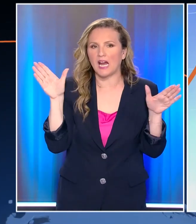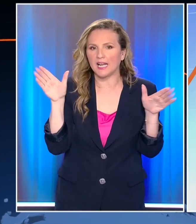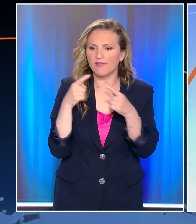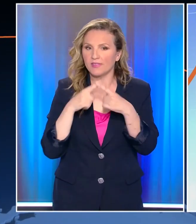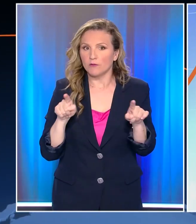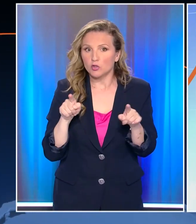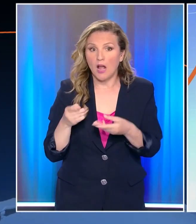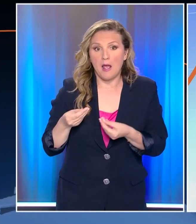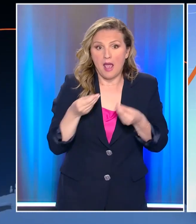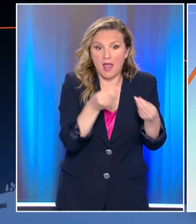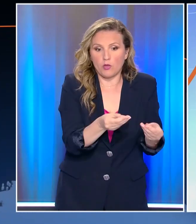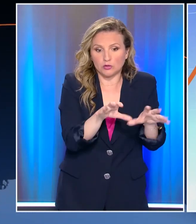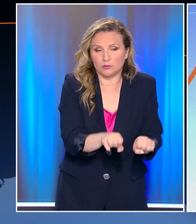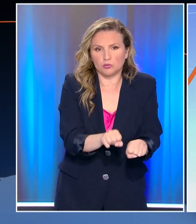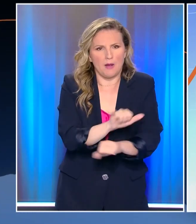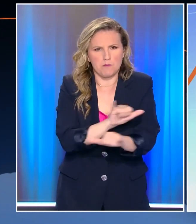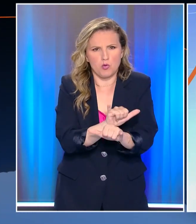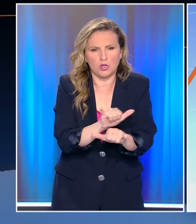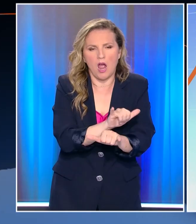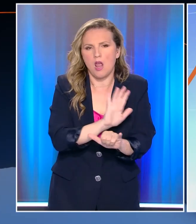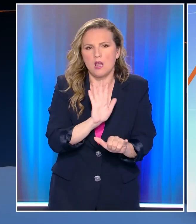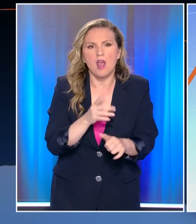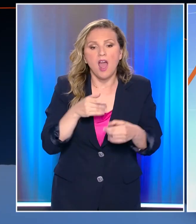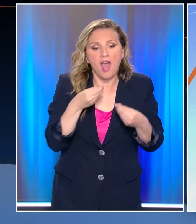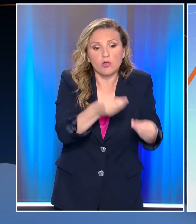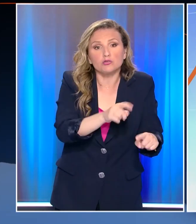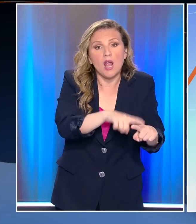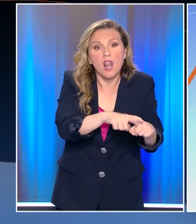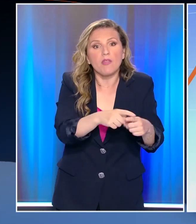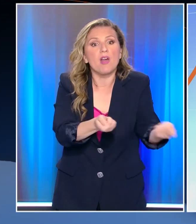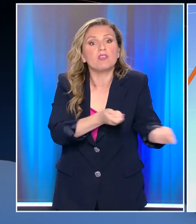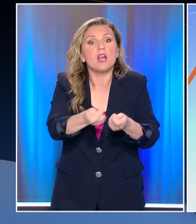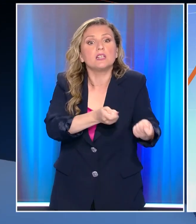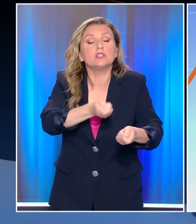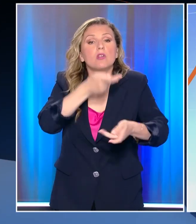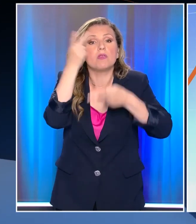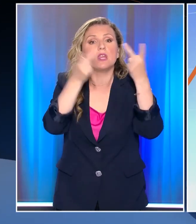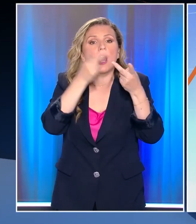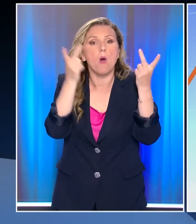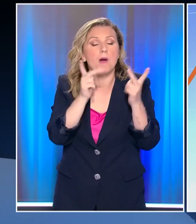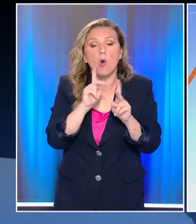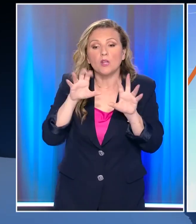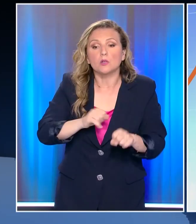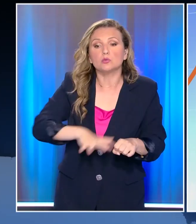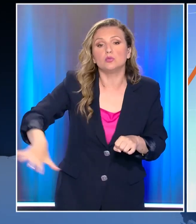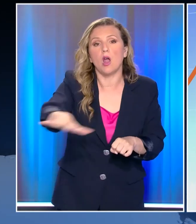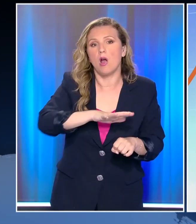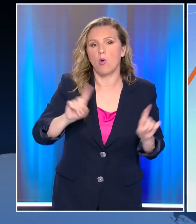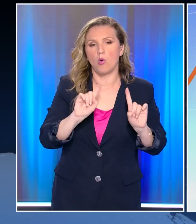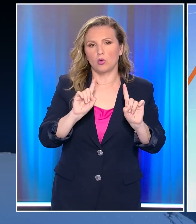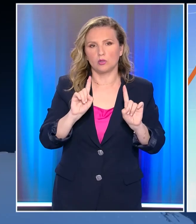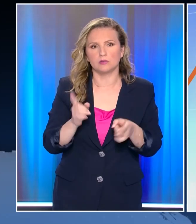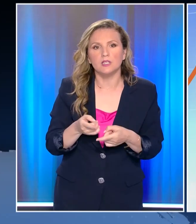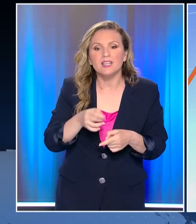υπήρξε μεταβίβαση κυριαρχίας για αυτά τα εννέα νησιά. Δόθηκε στην Ελλάδα μόνο το δικαίωμα χρήσης αυτών των νησιών. Μαζί με την